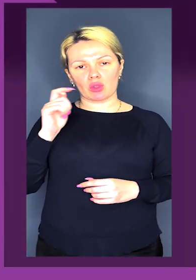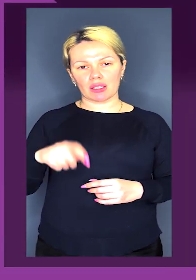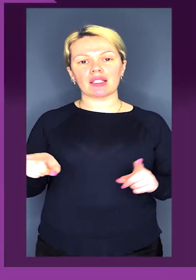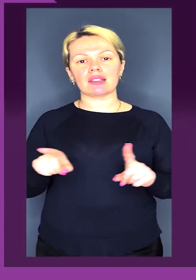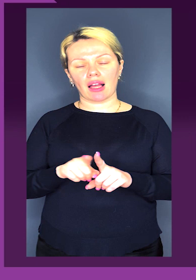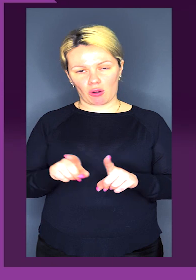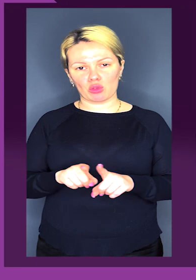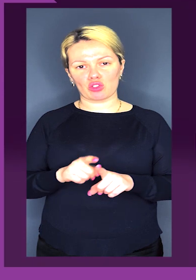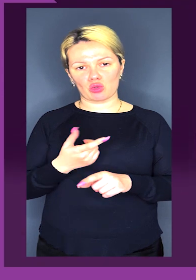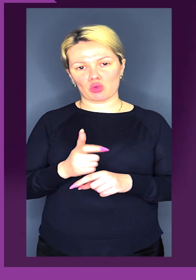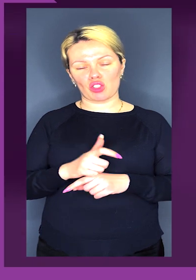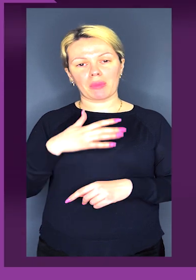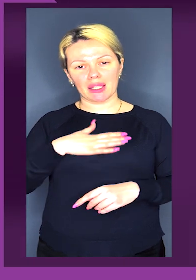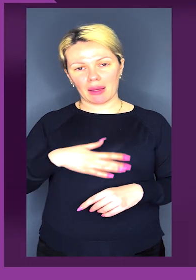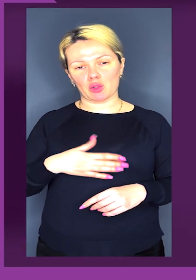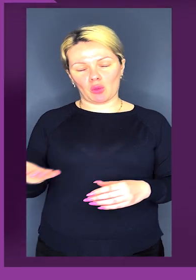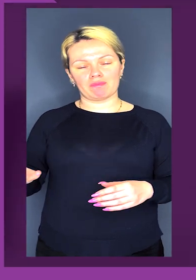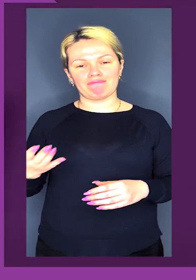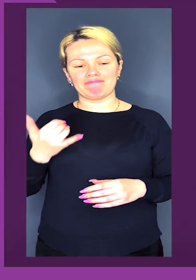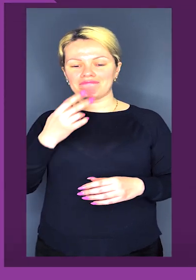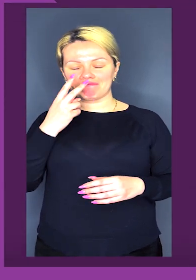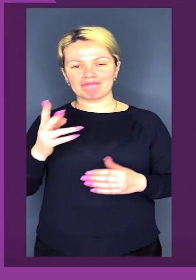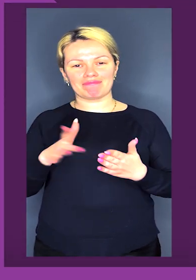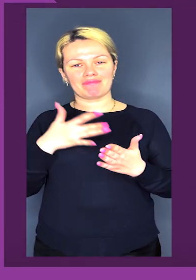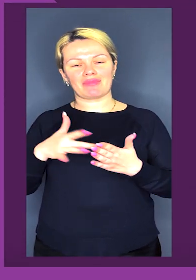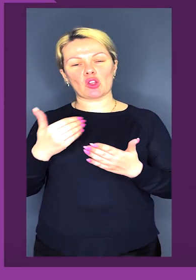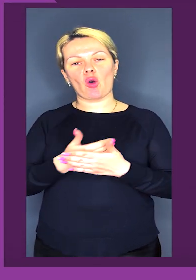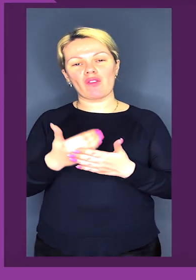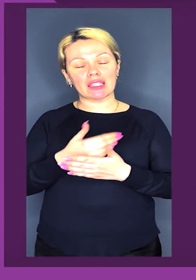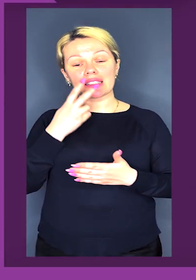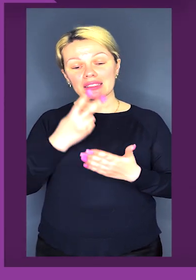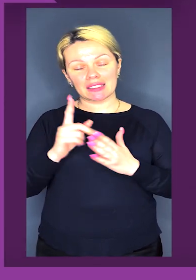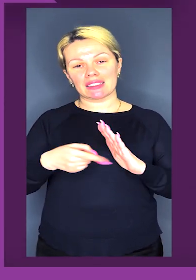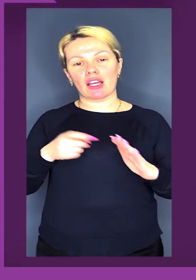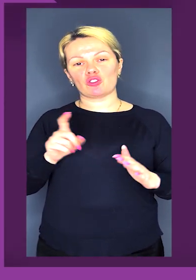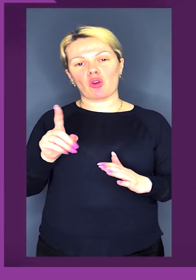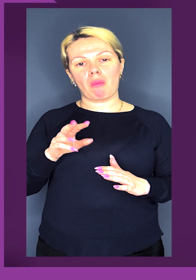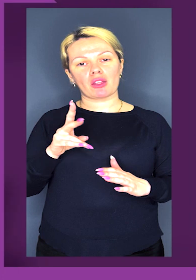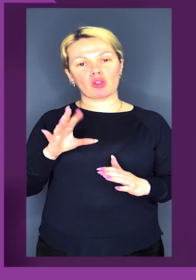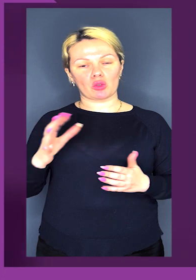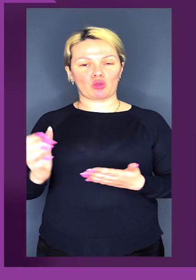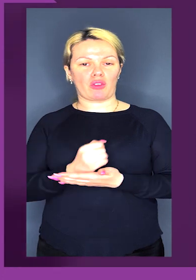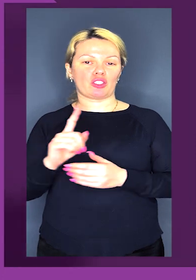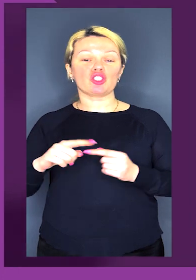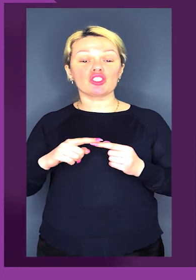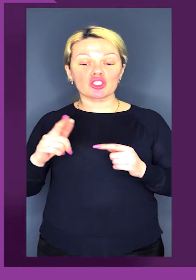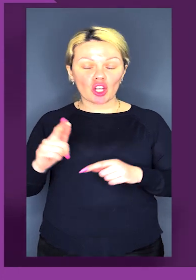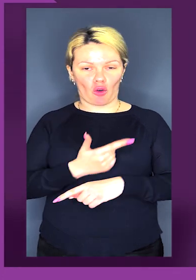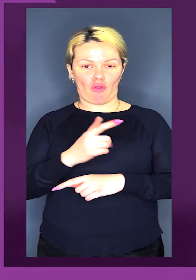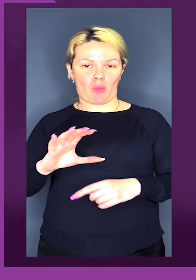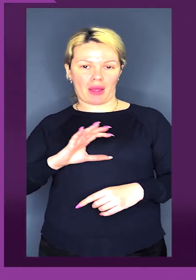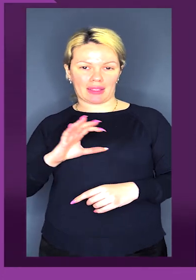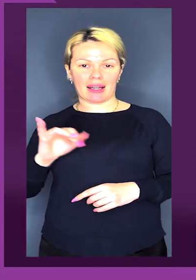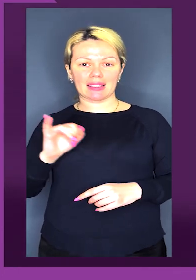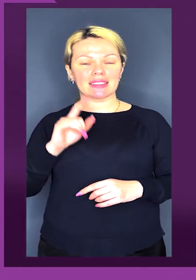України також дуже приємно десь там, гортаючи стрічки новин, дізнатися, що Артем Манько здобуває чергову